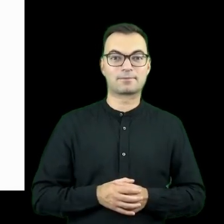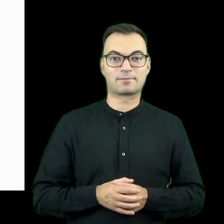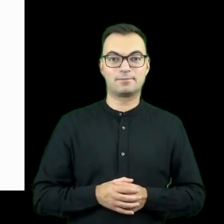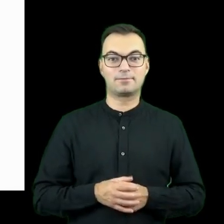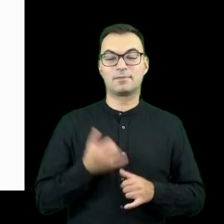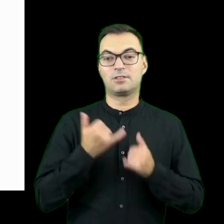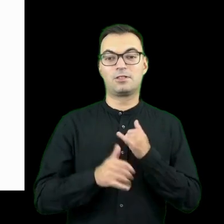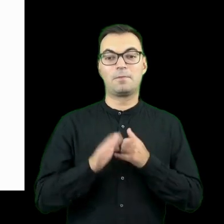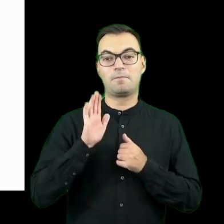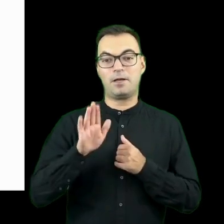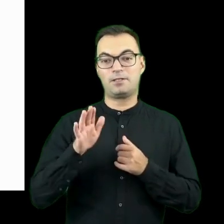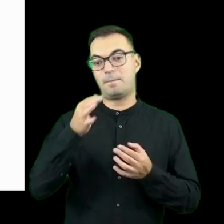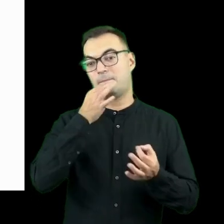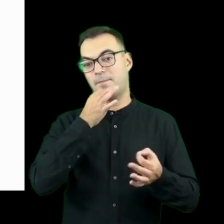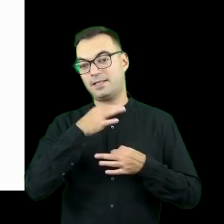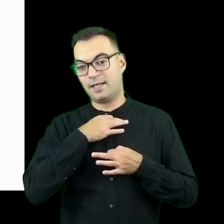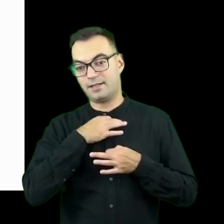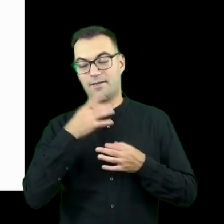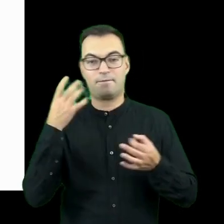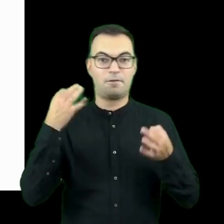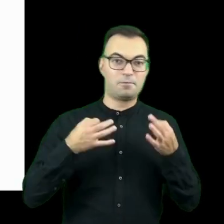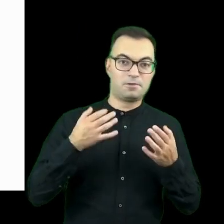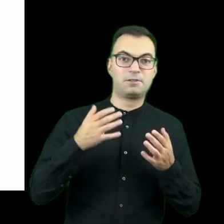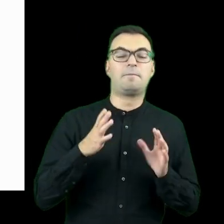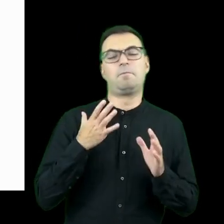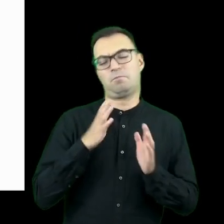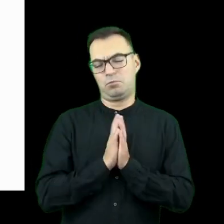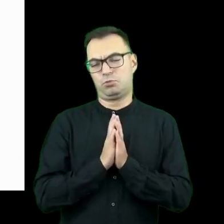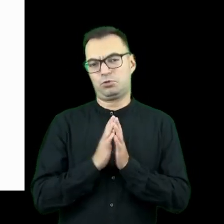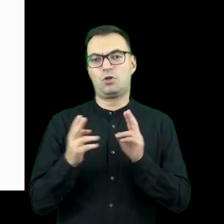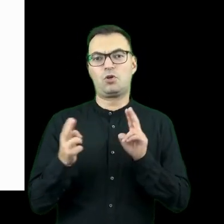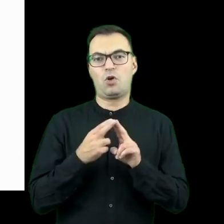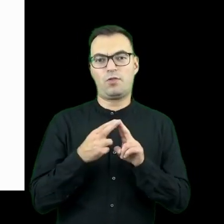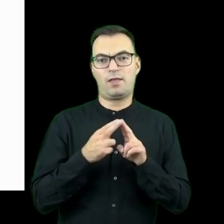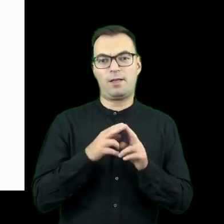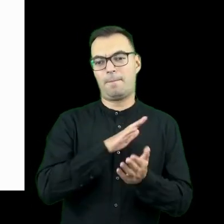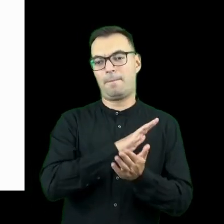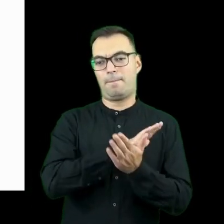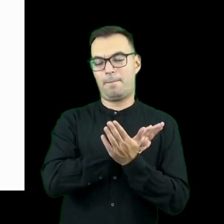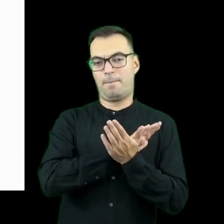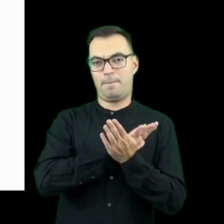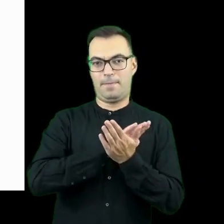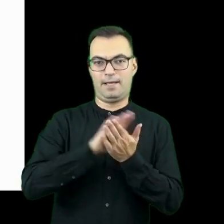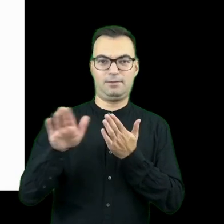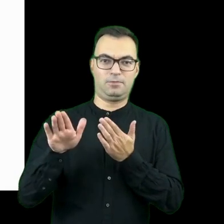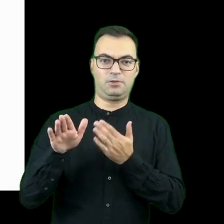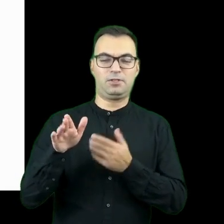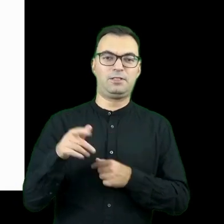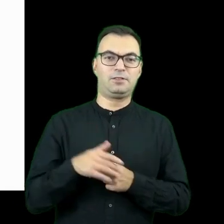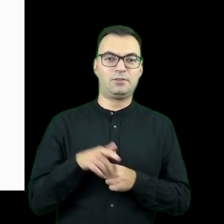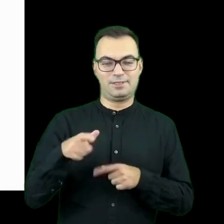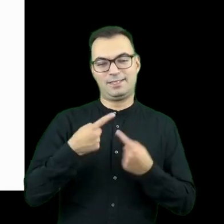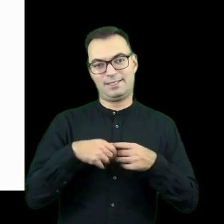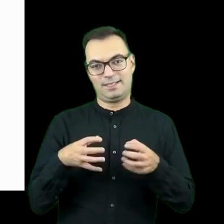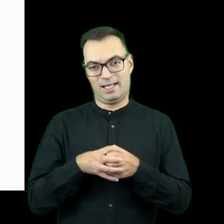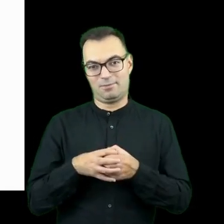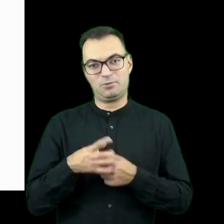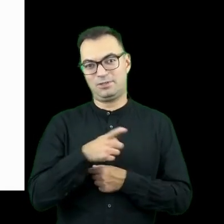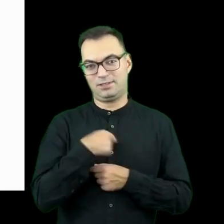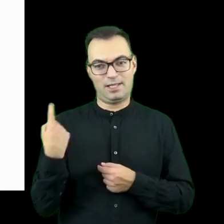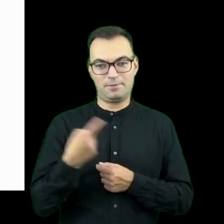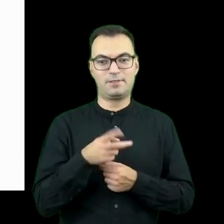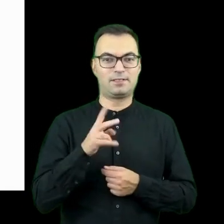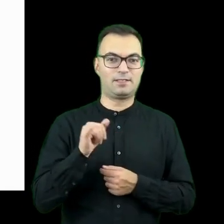ale jeżeli byłyby jakiekolwiek jeszcze pytania, to zachęcamy do kontaktu już bezpośrednio z nami, z zespołem